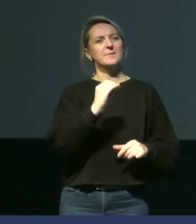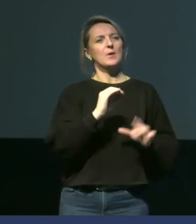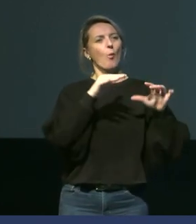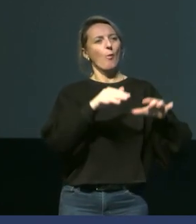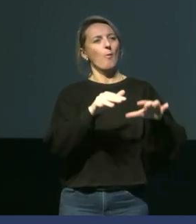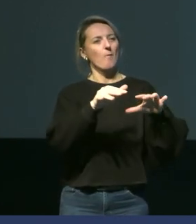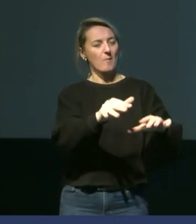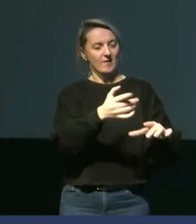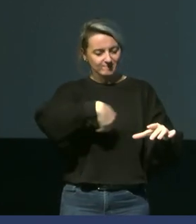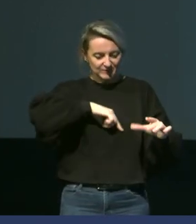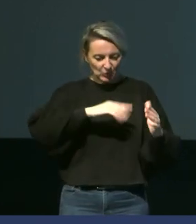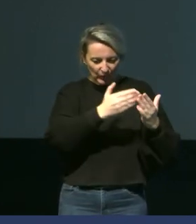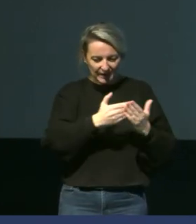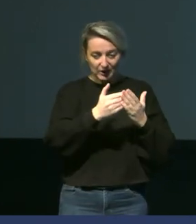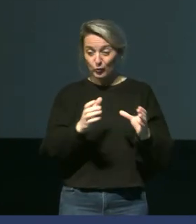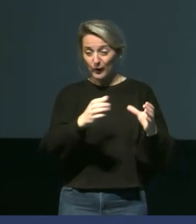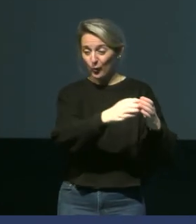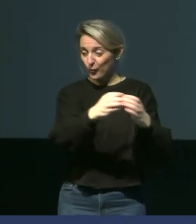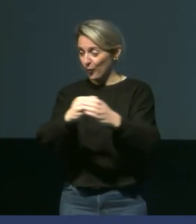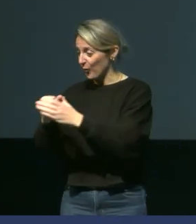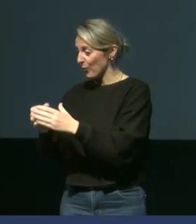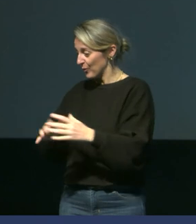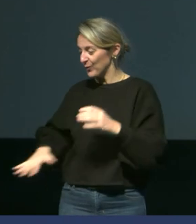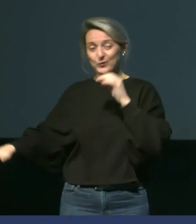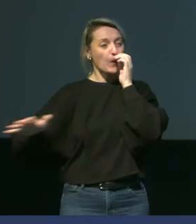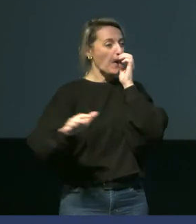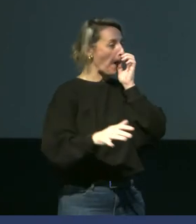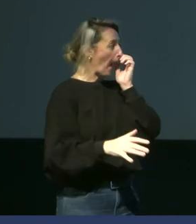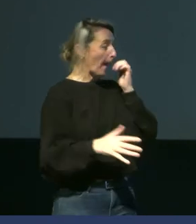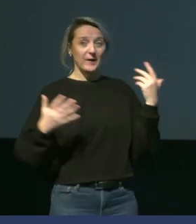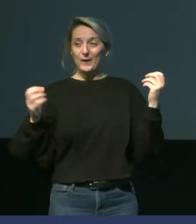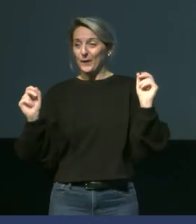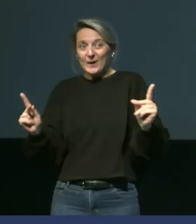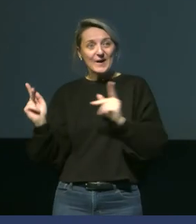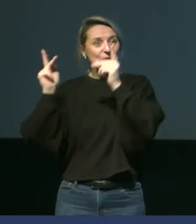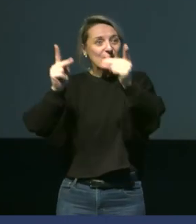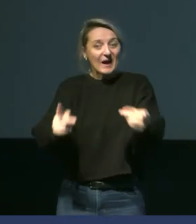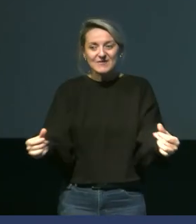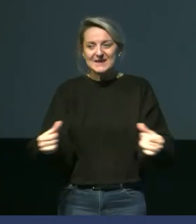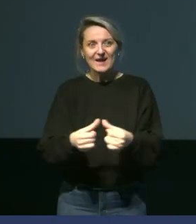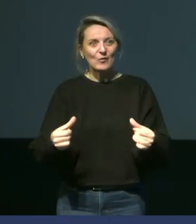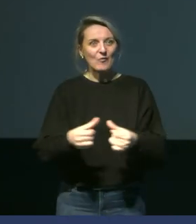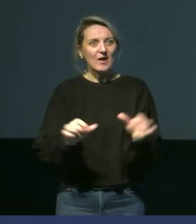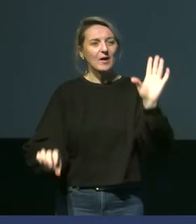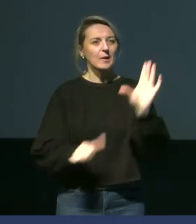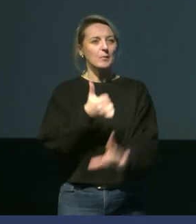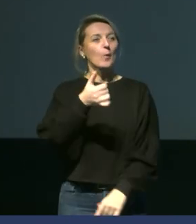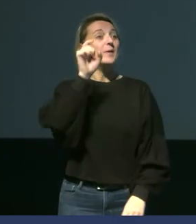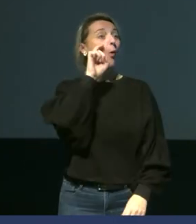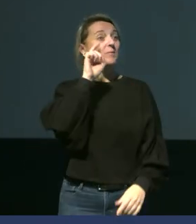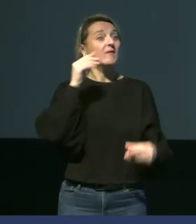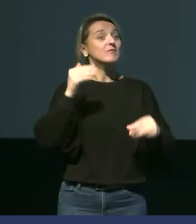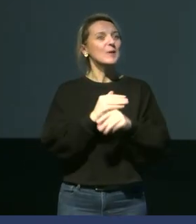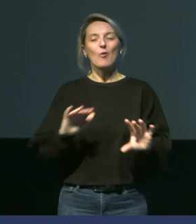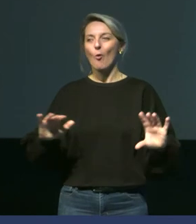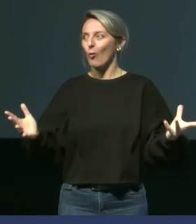nos études avec les colonies qui sont tout autour. Alors, par où on commence ? Qu'est-ce qu'on fait quand on arrive sur le terrain ? On commence par regarder ce qui se passe. On